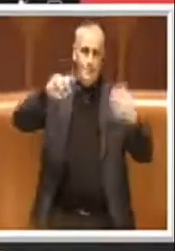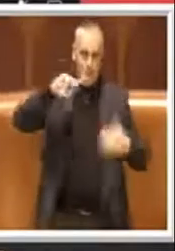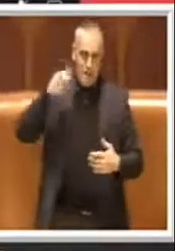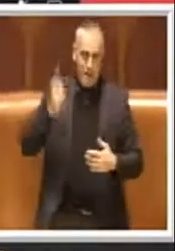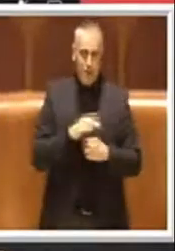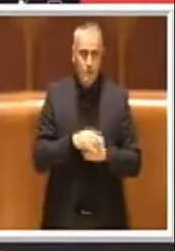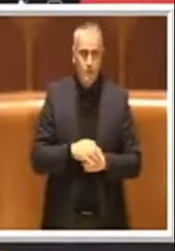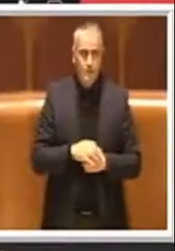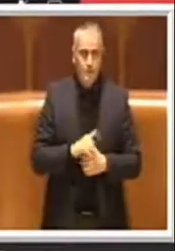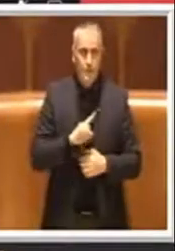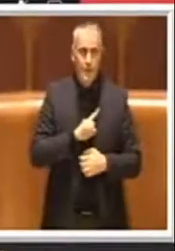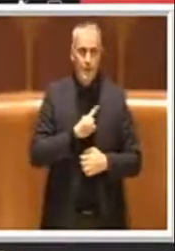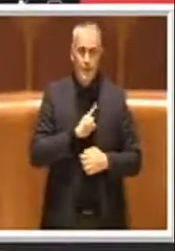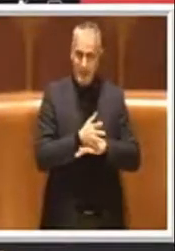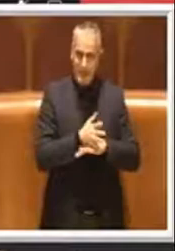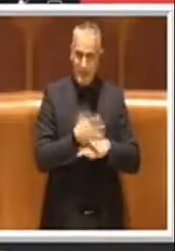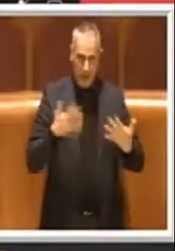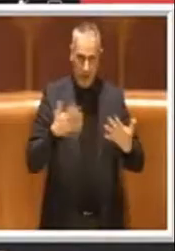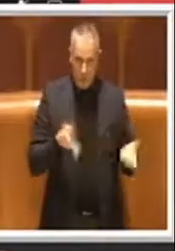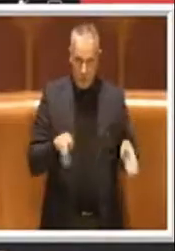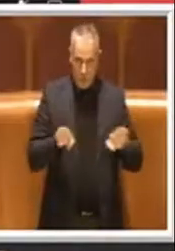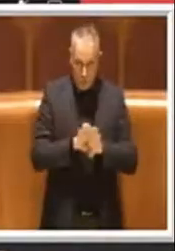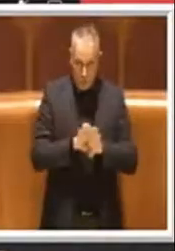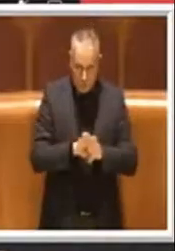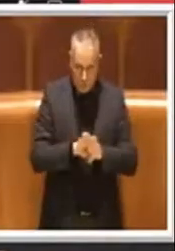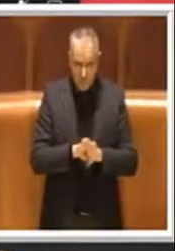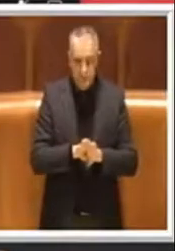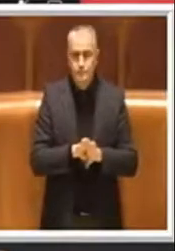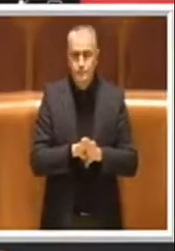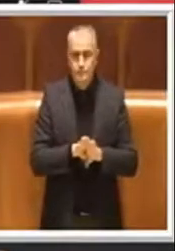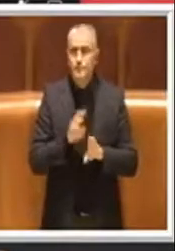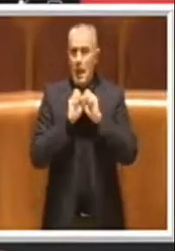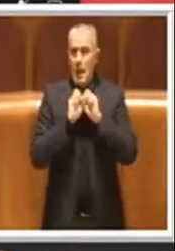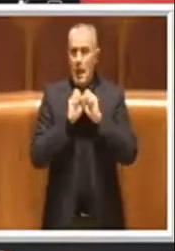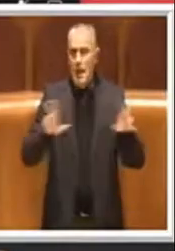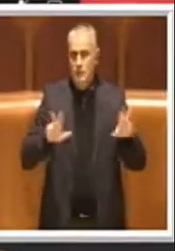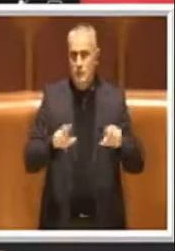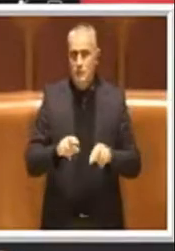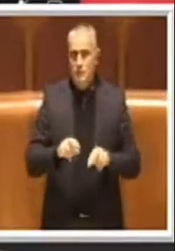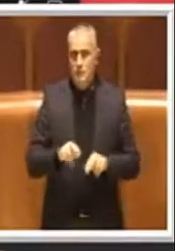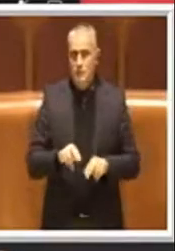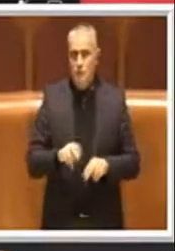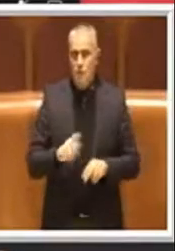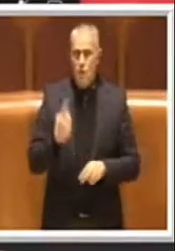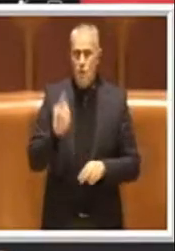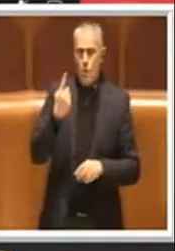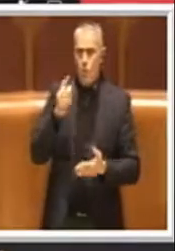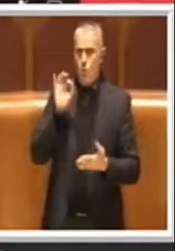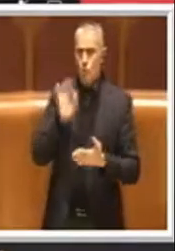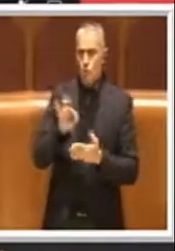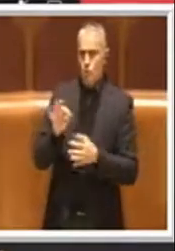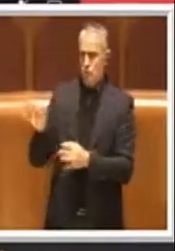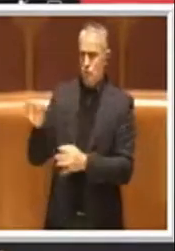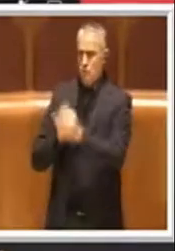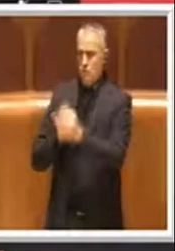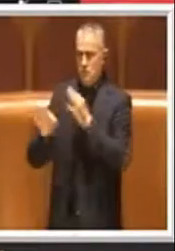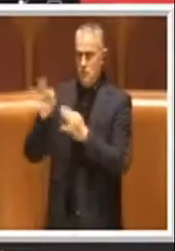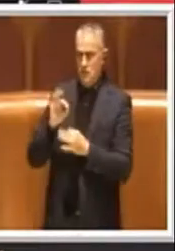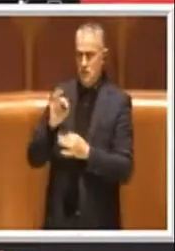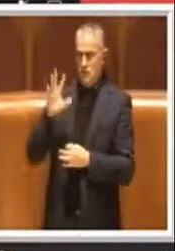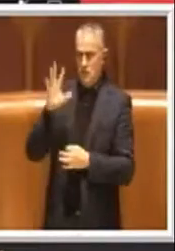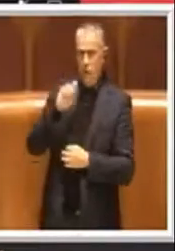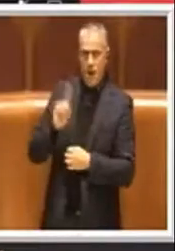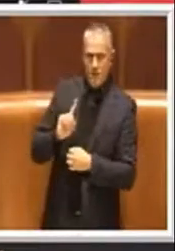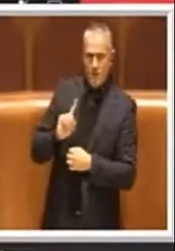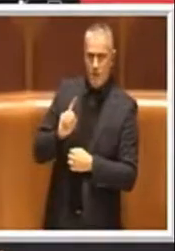il mio intervento semplicemente dicendo una cosa perché in un punto non ho capito bene, forse potrei anche